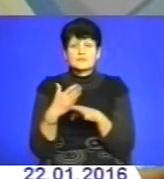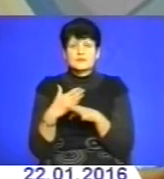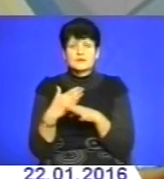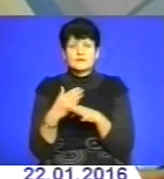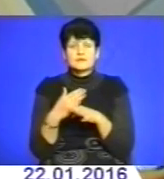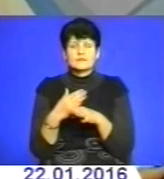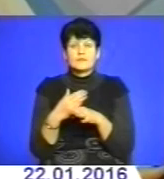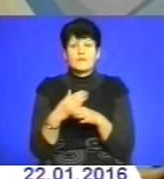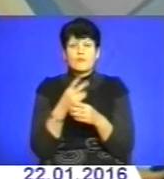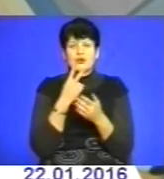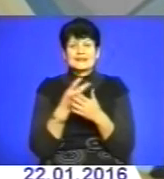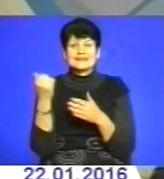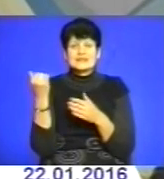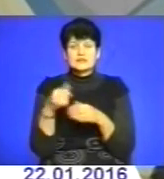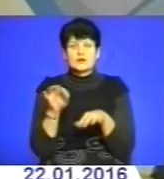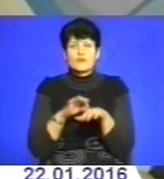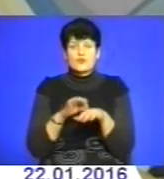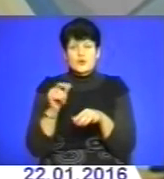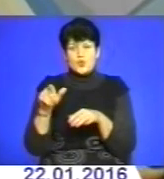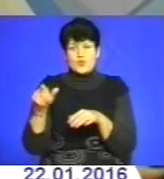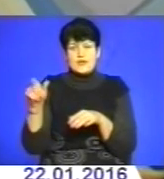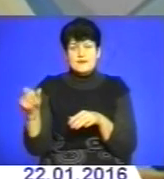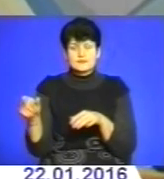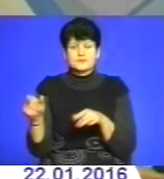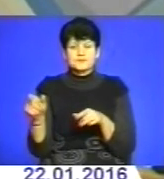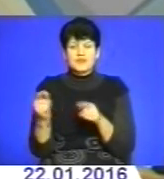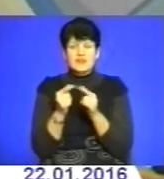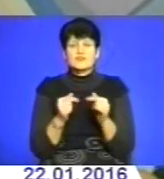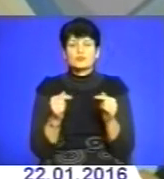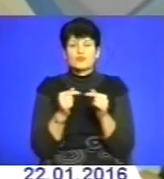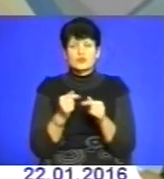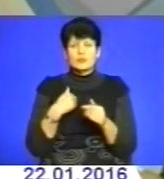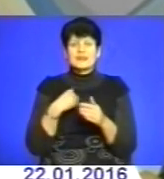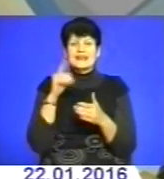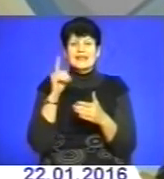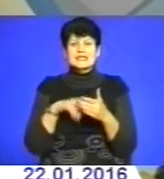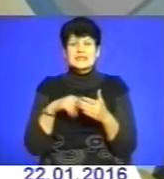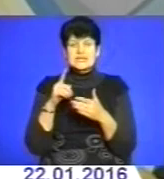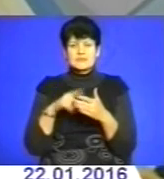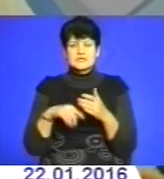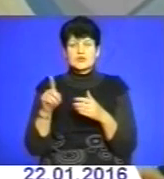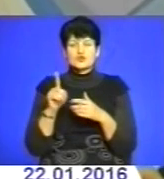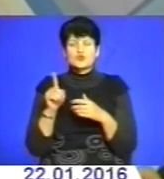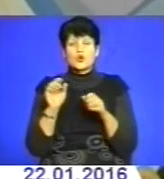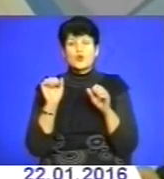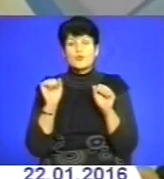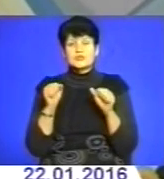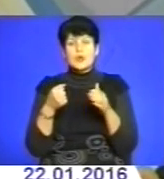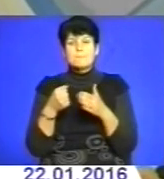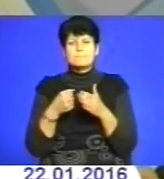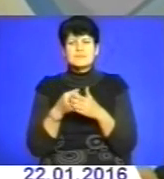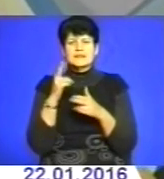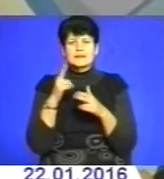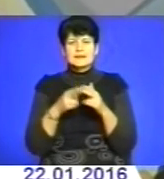тижневого кількості захворілих людей. Відповідно, ми надіємося, що все ж таки, десь, можливо, під кінець